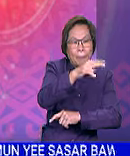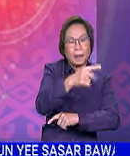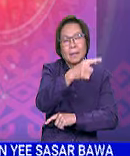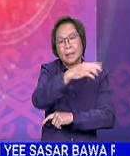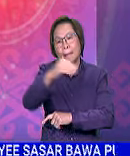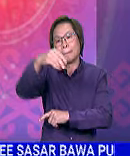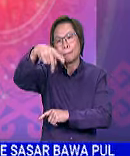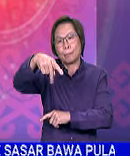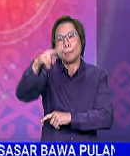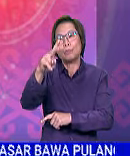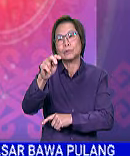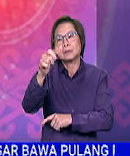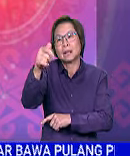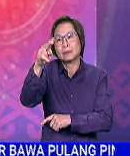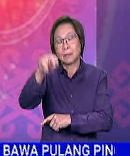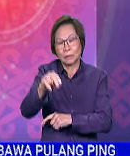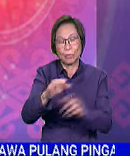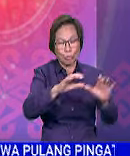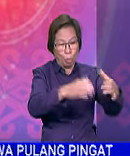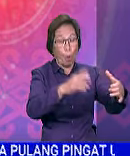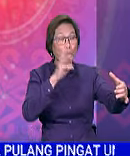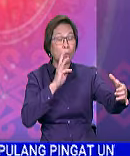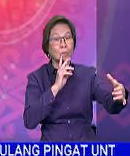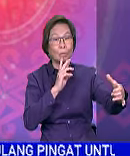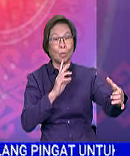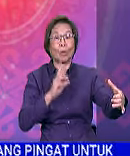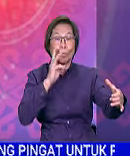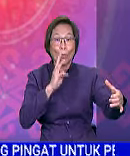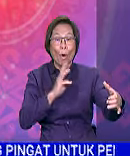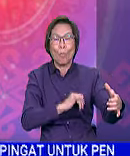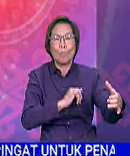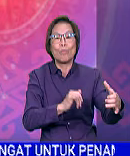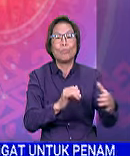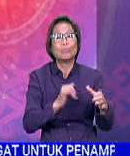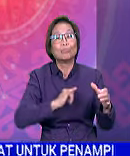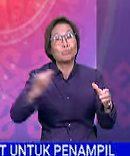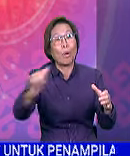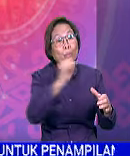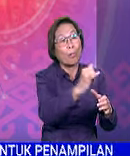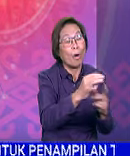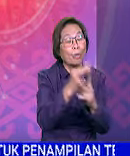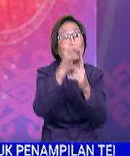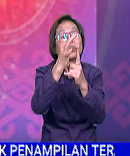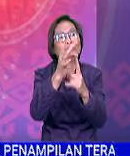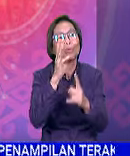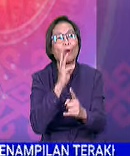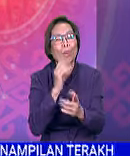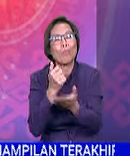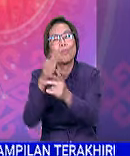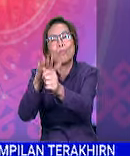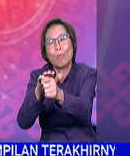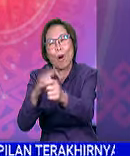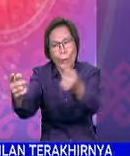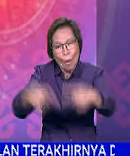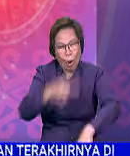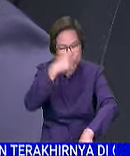Skuad dibarisi petugas wanita ini gigi mendekati masyarakat setempat, khususnya golongan hawa. Ikuti laporan wartawan Saleh Jikri.